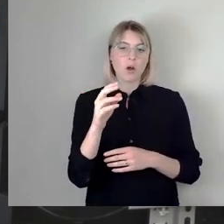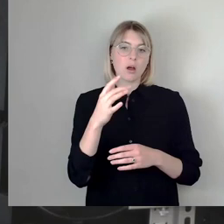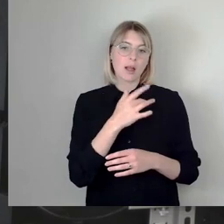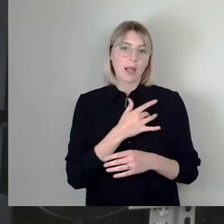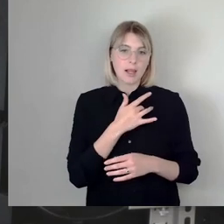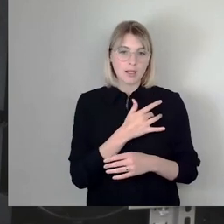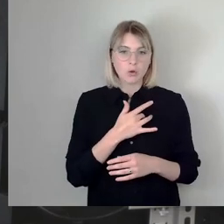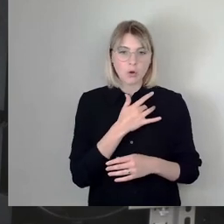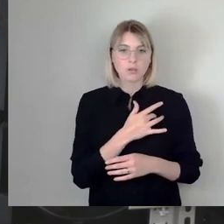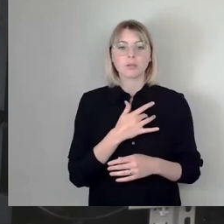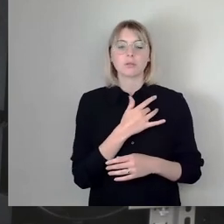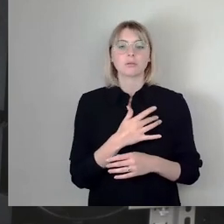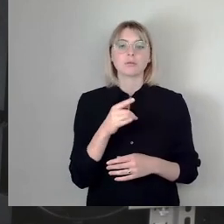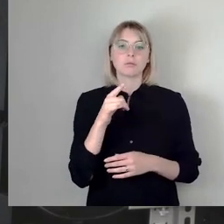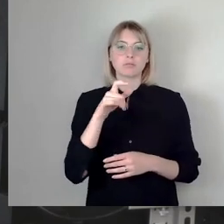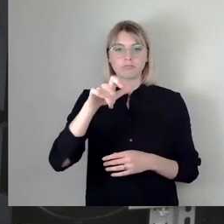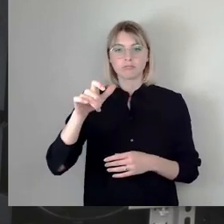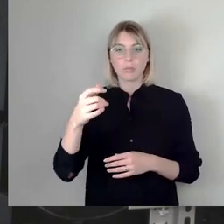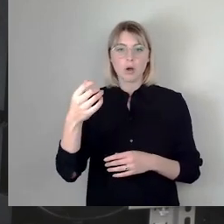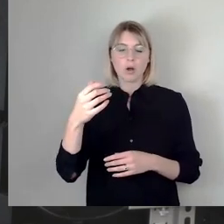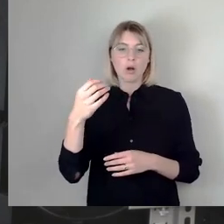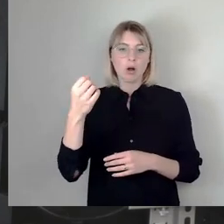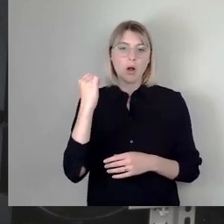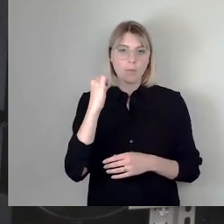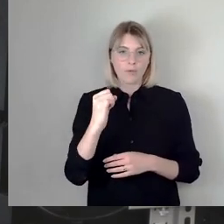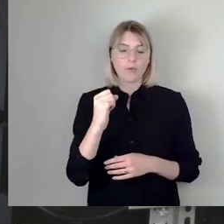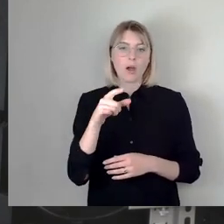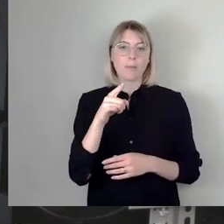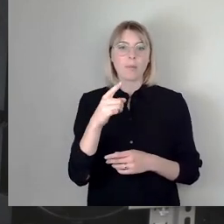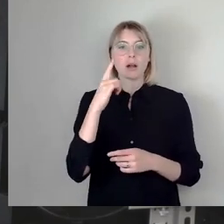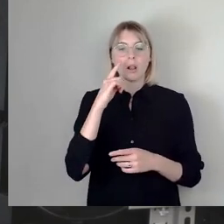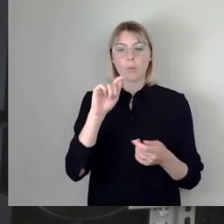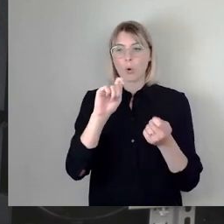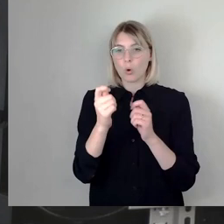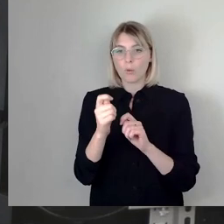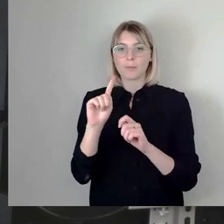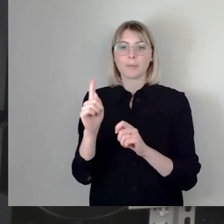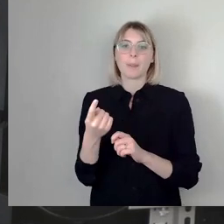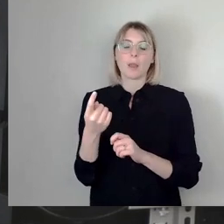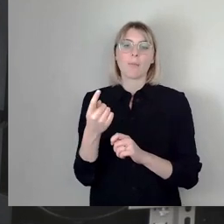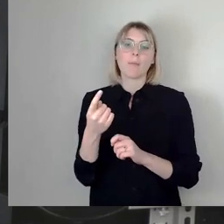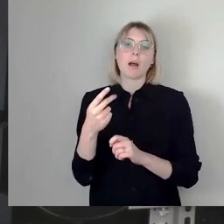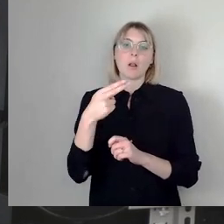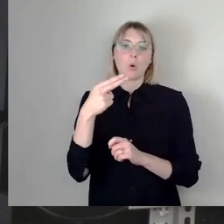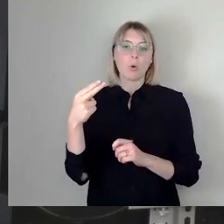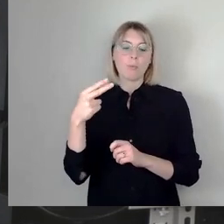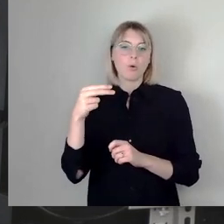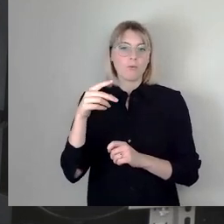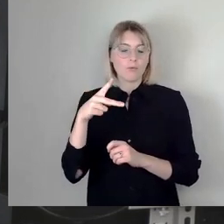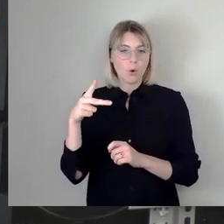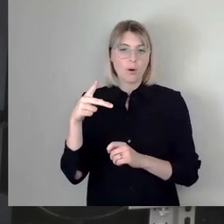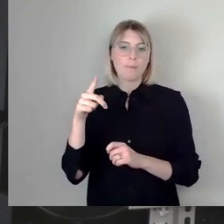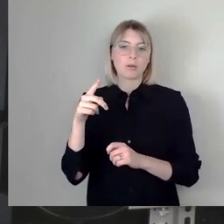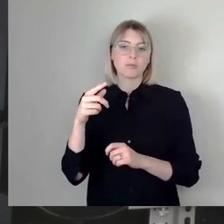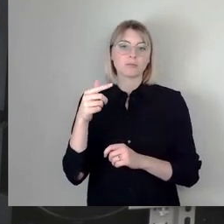sie dies, ich denke, auf Druck in homophob und transphob motivierte Gewalt. Es ist nicht nur unwürdig, es